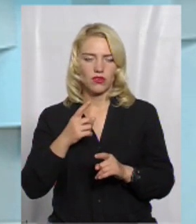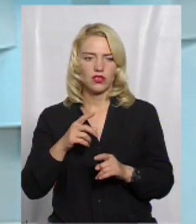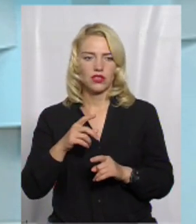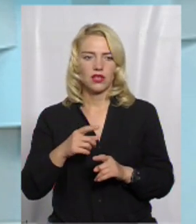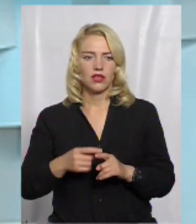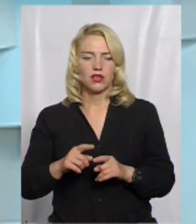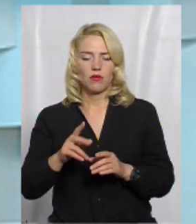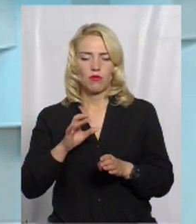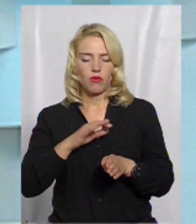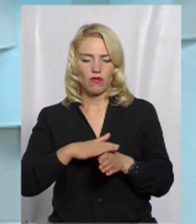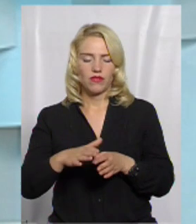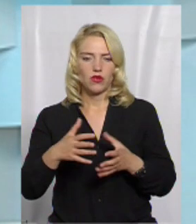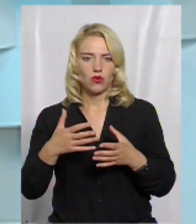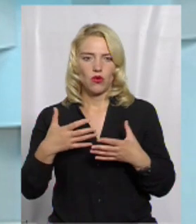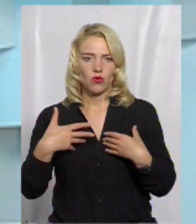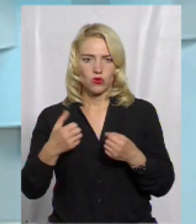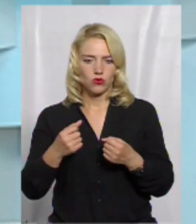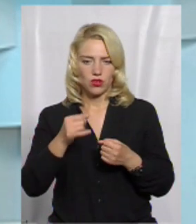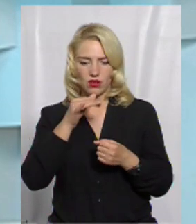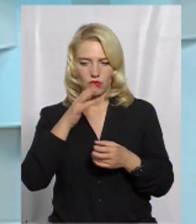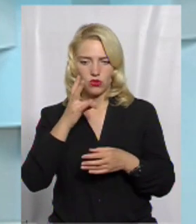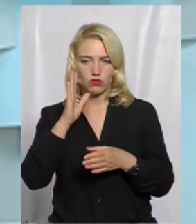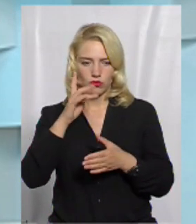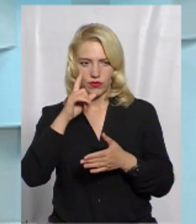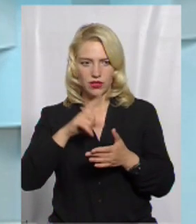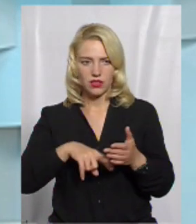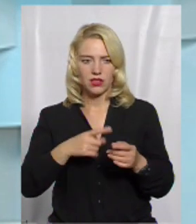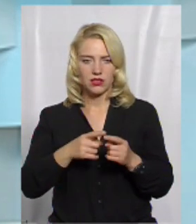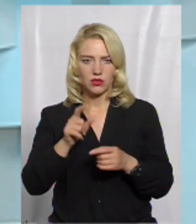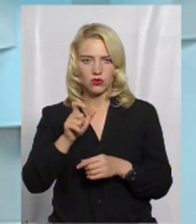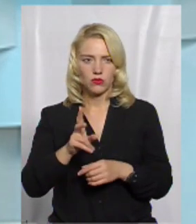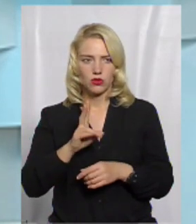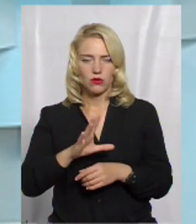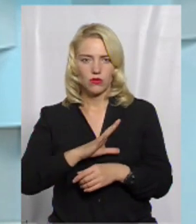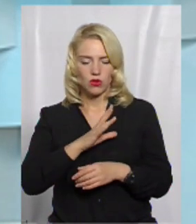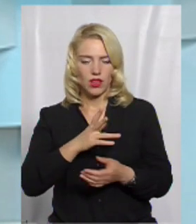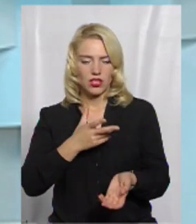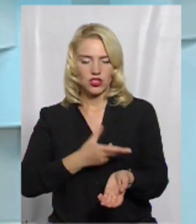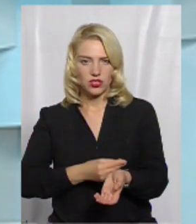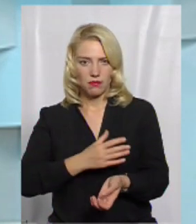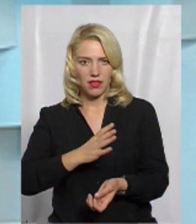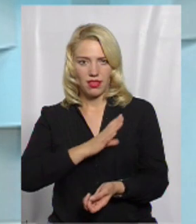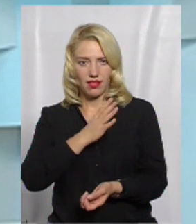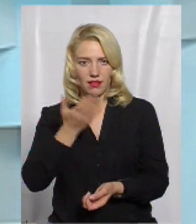повне одуження ми не можемо, але будемо надіяти, що дана особа, яка була все-таки щеплена,